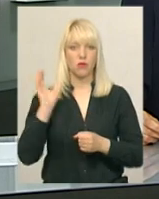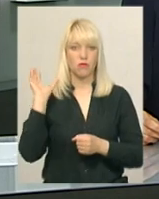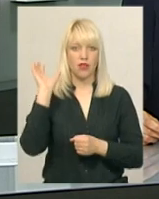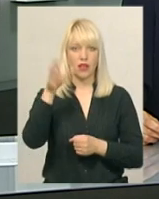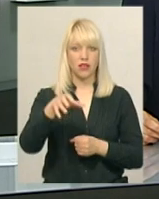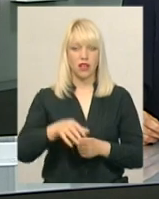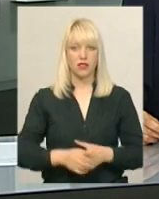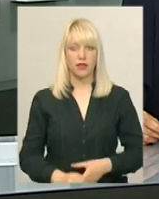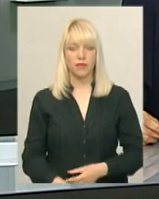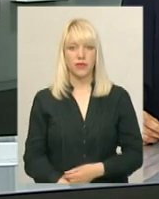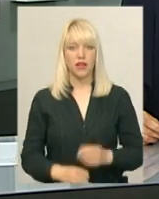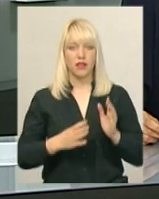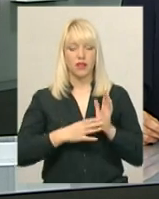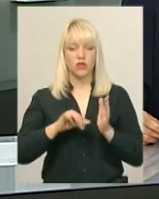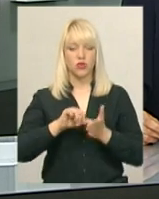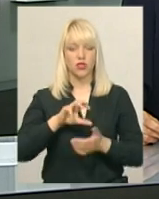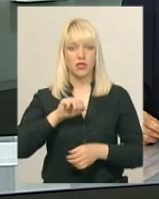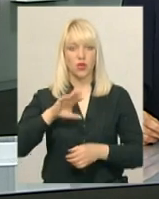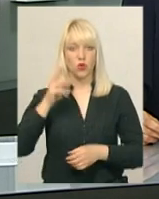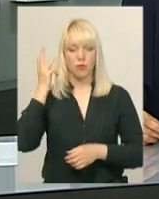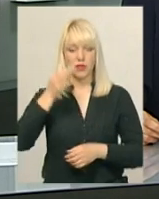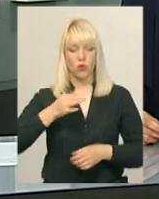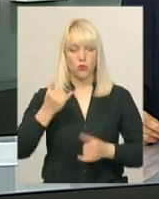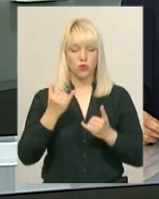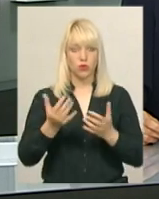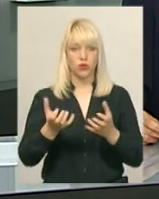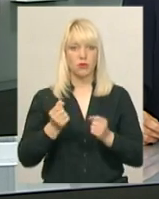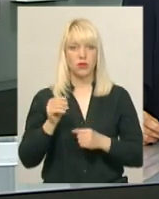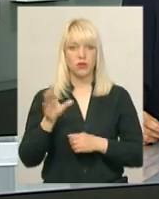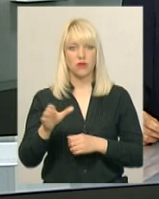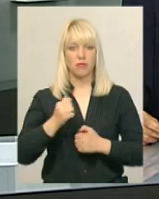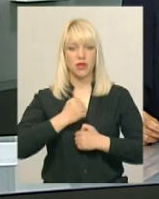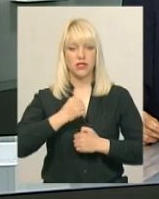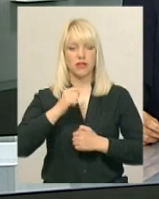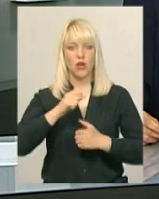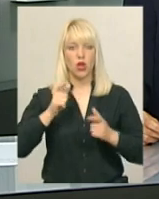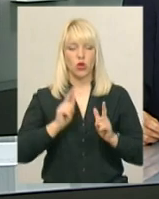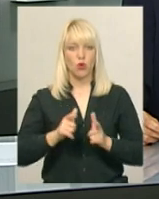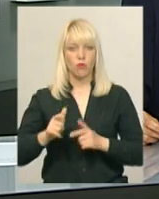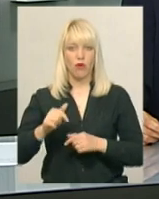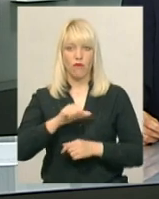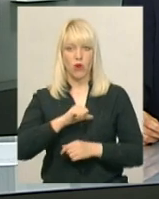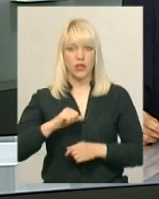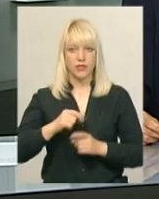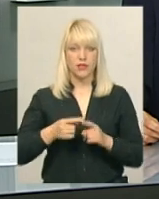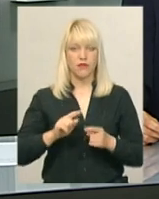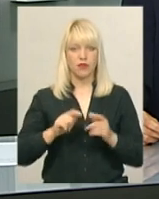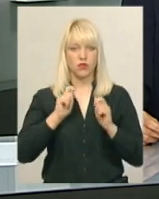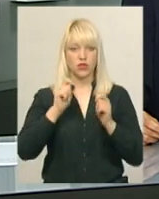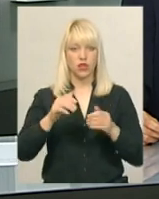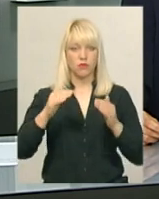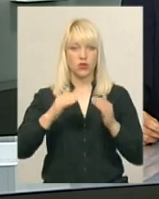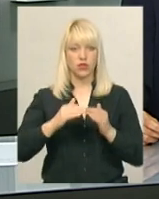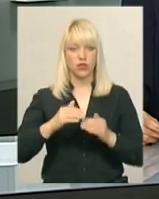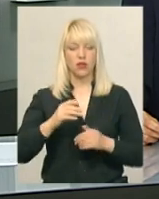Дев'ять учасників АТО з Хмельницької області сьогодні отримали посвідчення бійців-добровольців. Їх вручали у Хмельницькому будинку Рад.